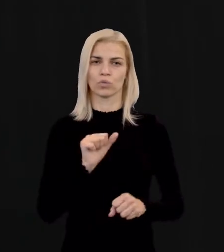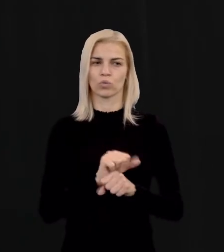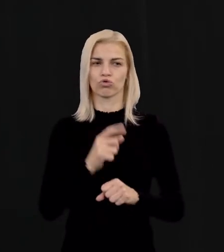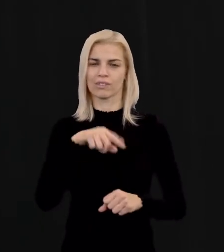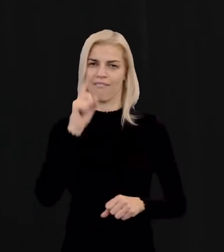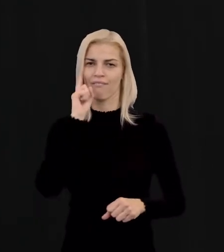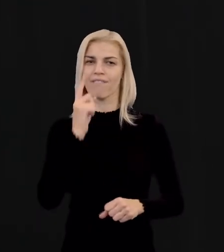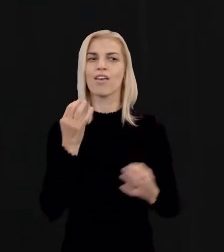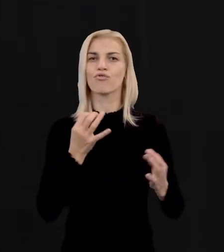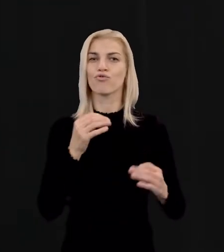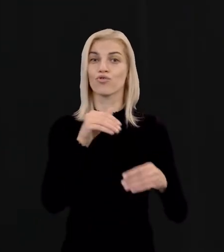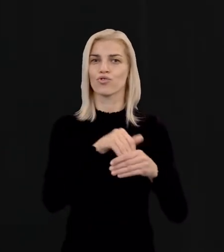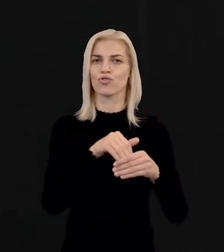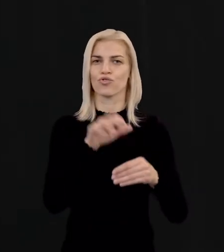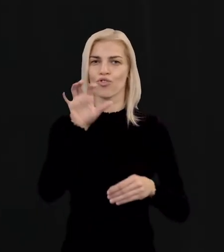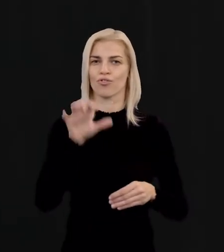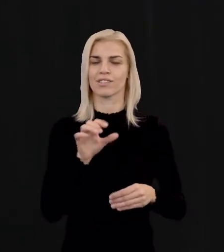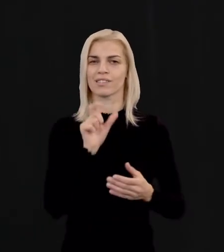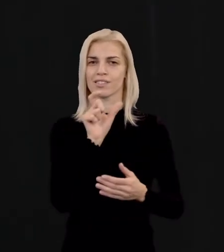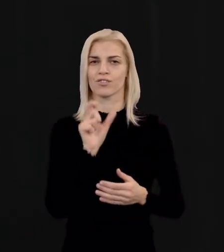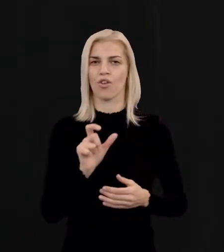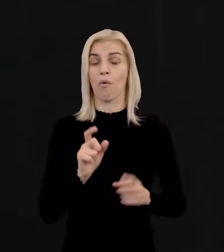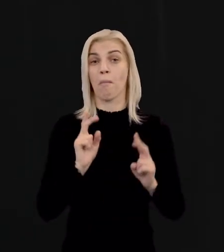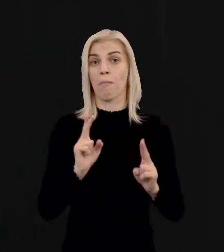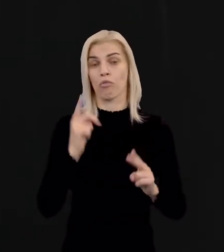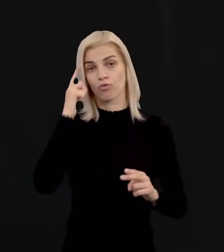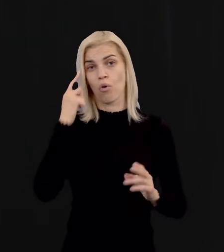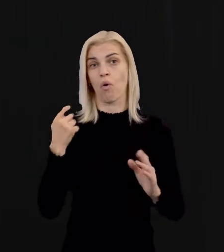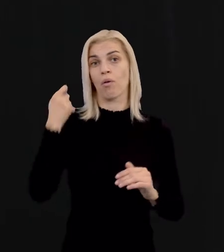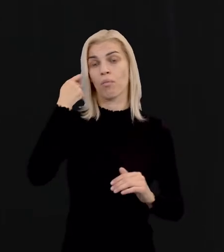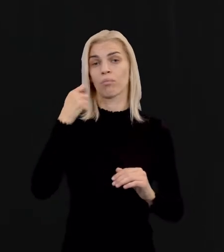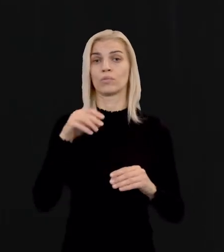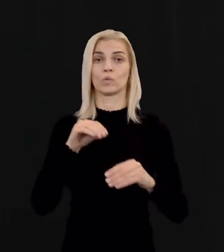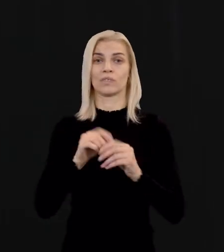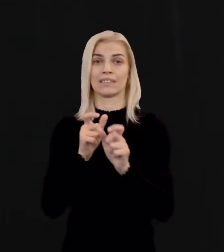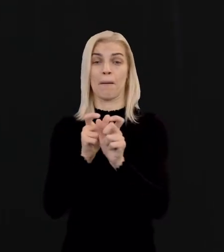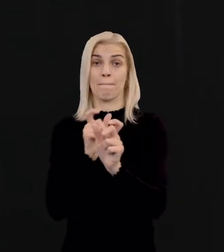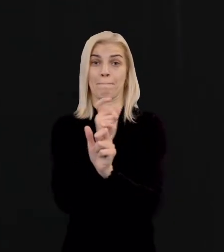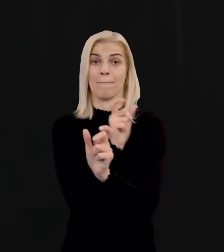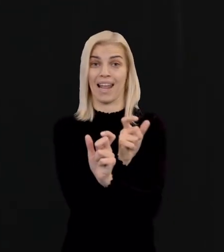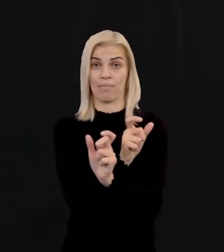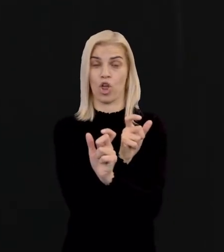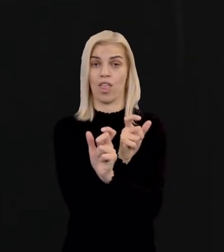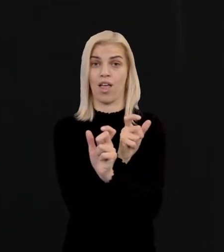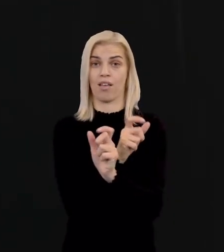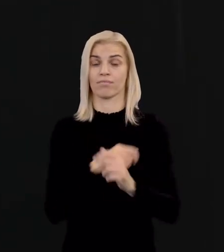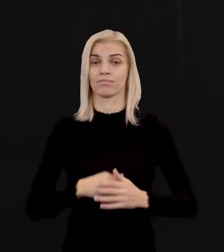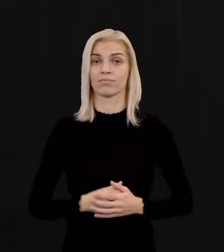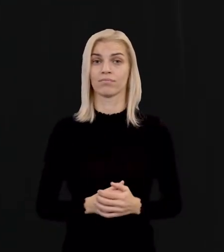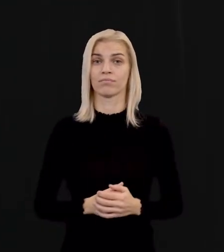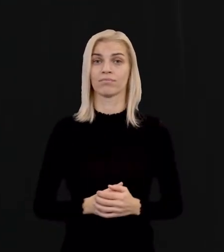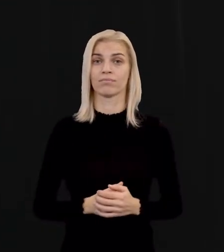tušia? Možno vám vbehlo do pamäte niečo také slovo ako predpona. Dobre ste na tom. Ale